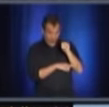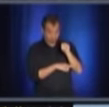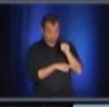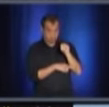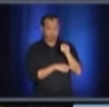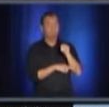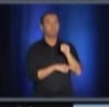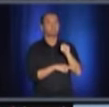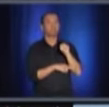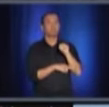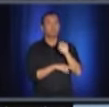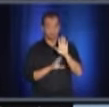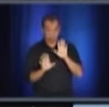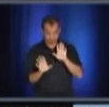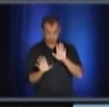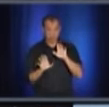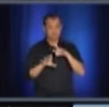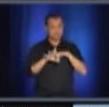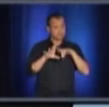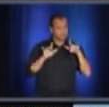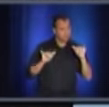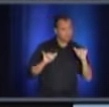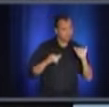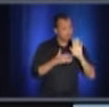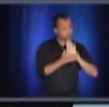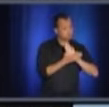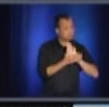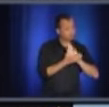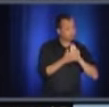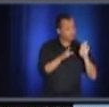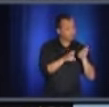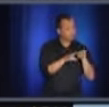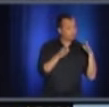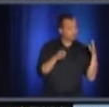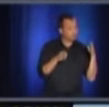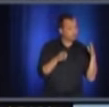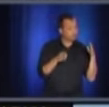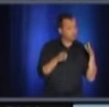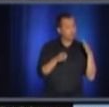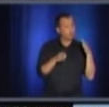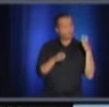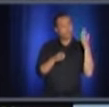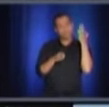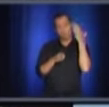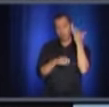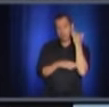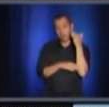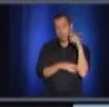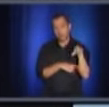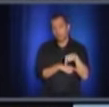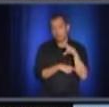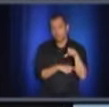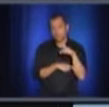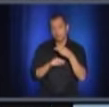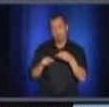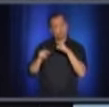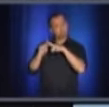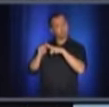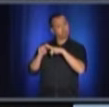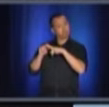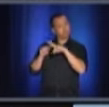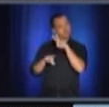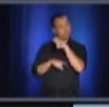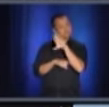en lien avec le retour à l'école, pourquoi le Québec a-t-il décidé de passer de 50 à